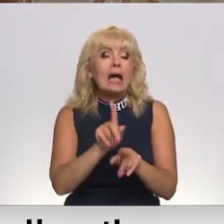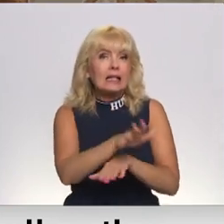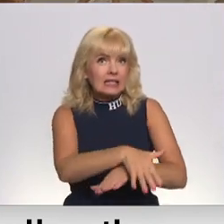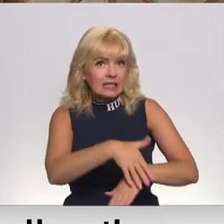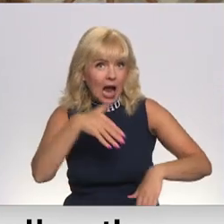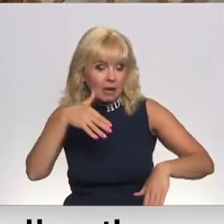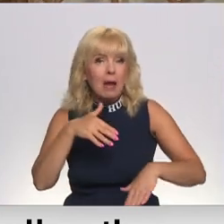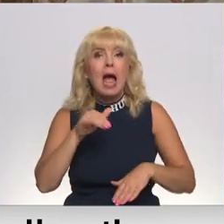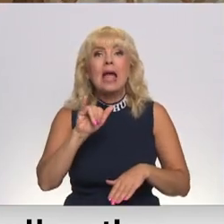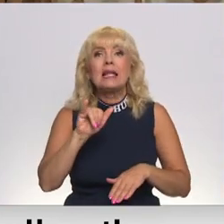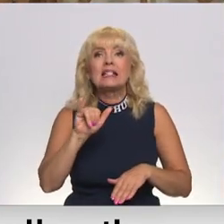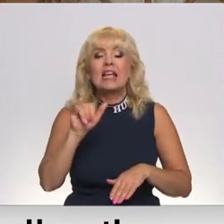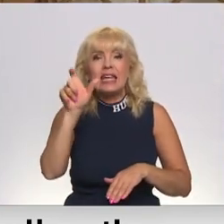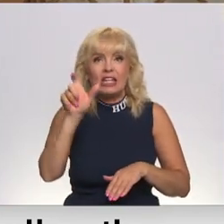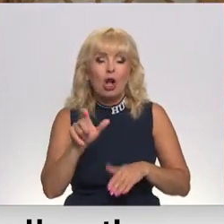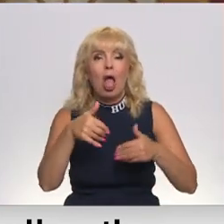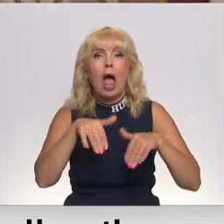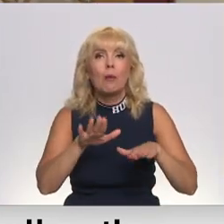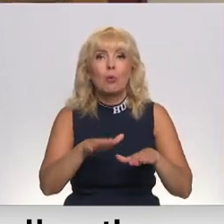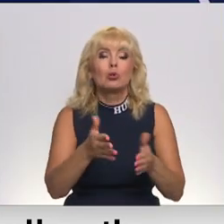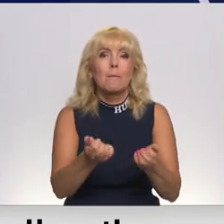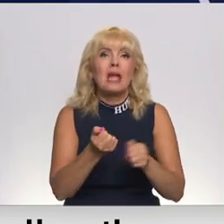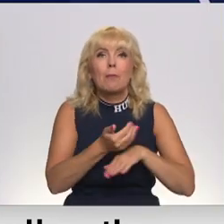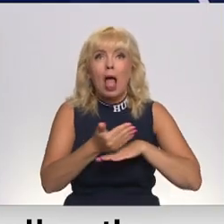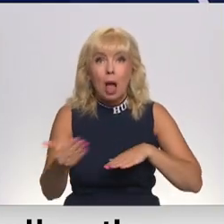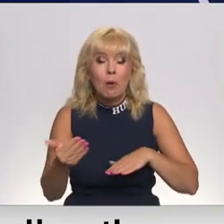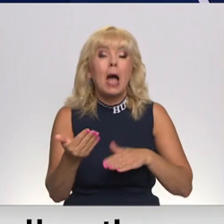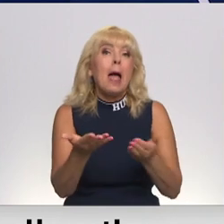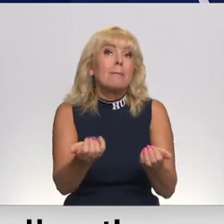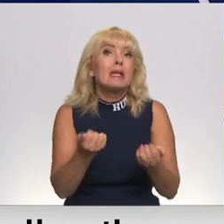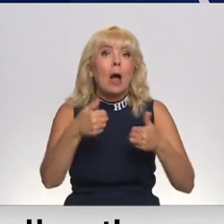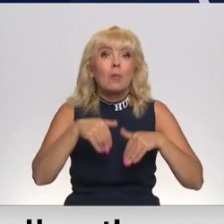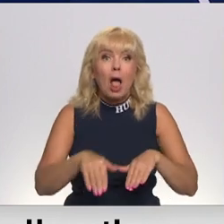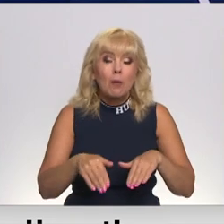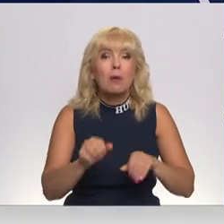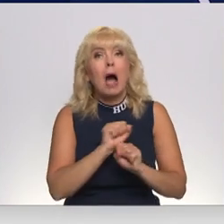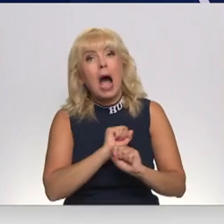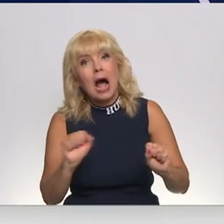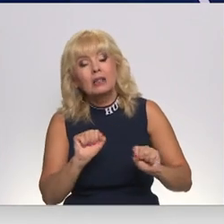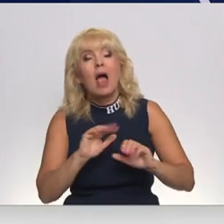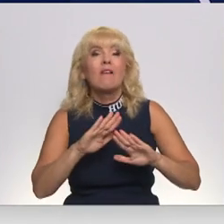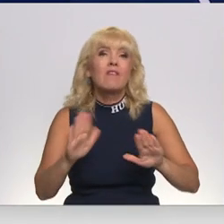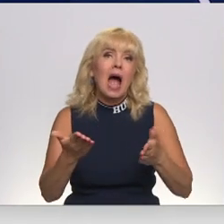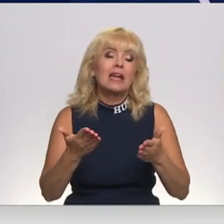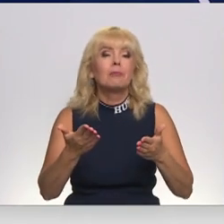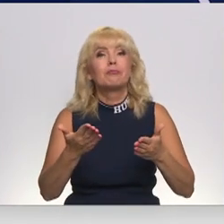Ilzīdriksoni neuzskata, ka lēmumi tiktu pieņemti novēloti. Pieņemot lēmumus varbūt pārsteidzīgi vai dodot